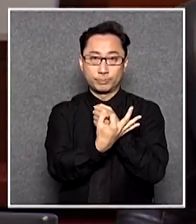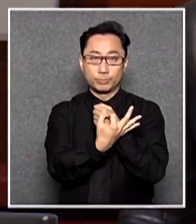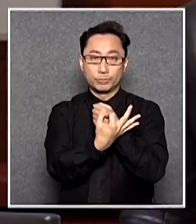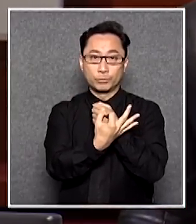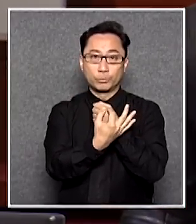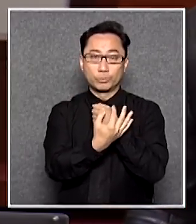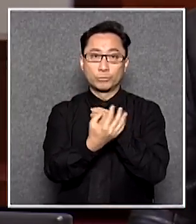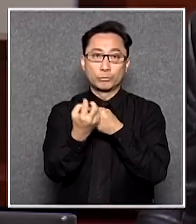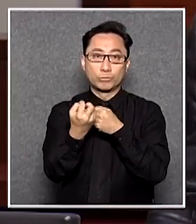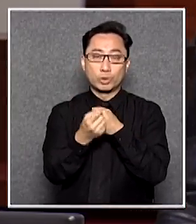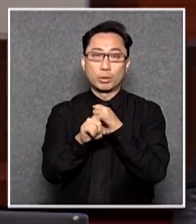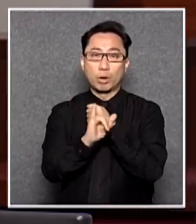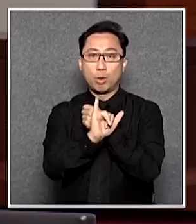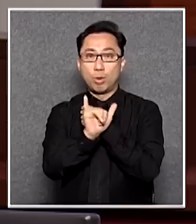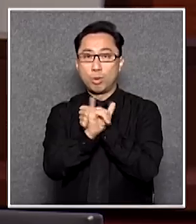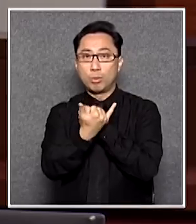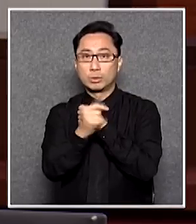第六至九條